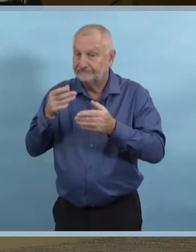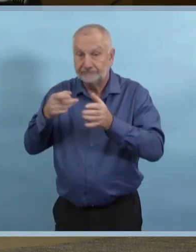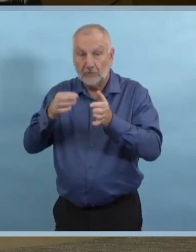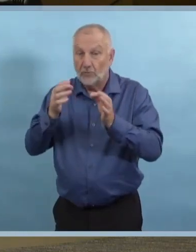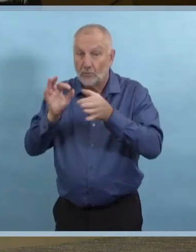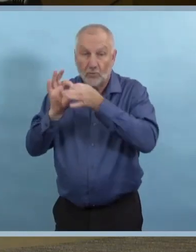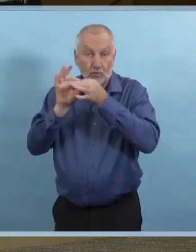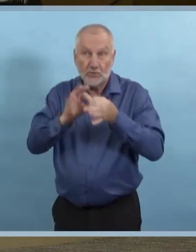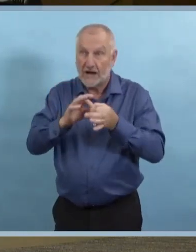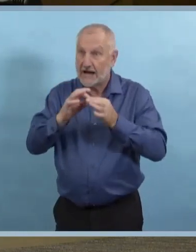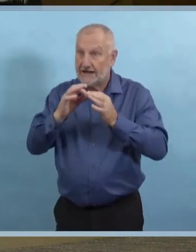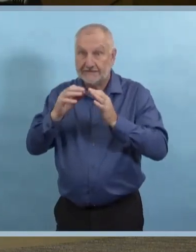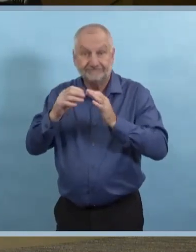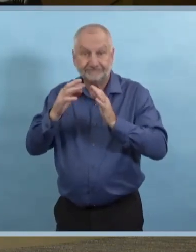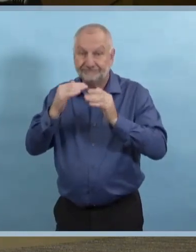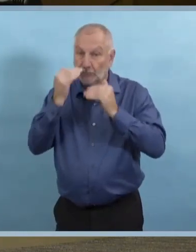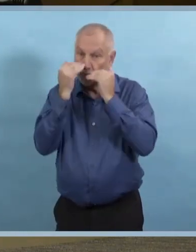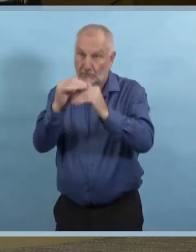dernier?